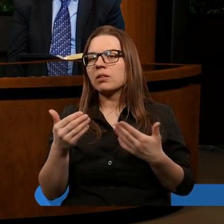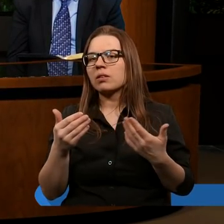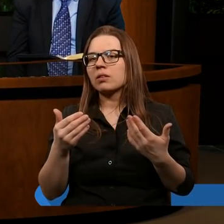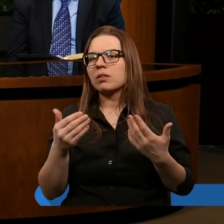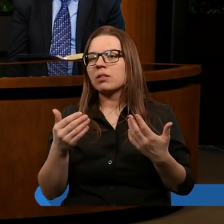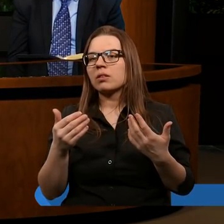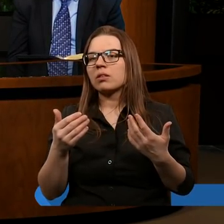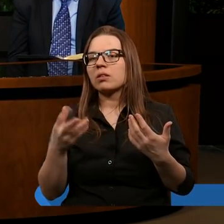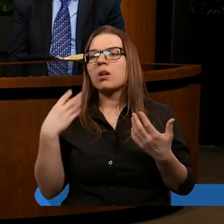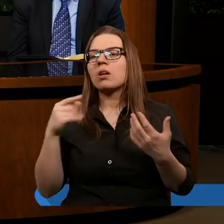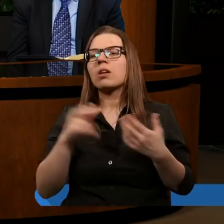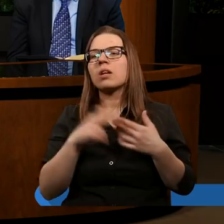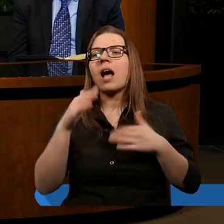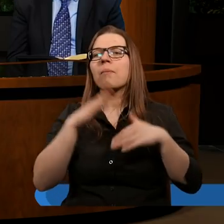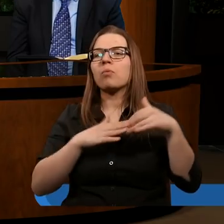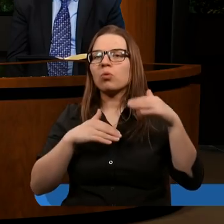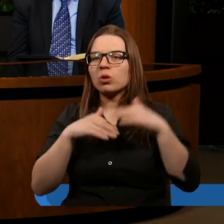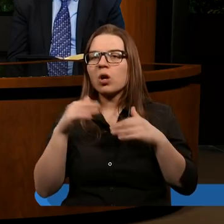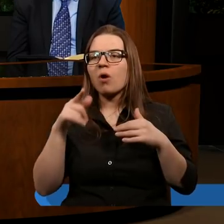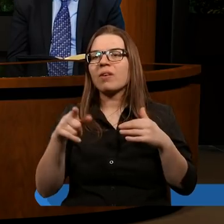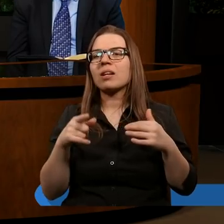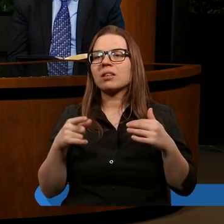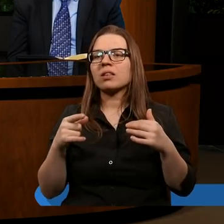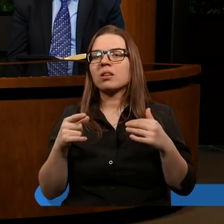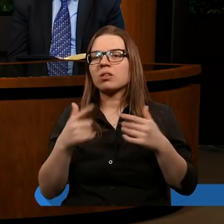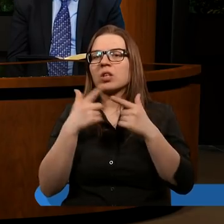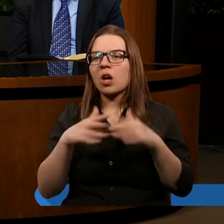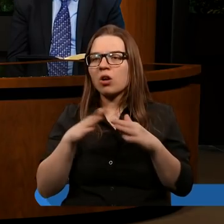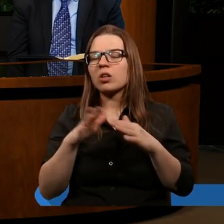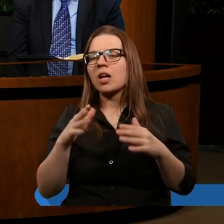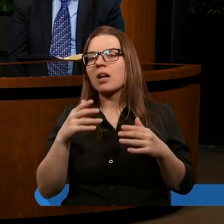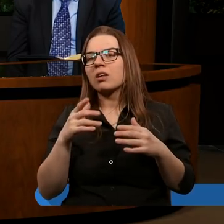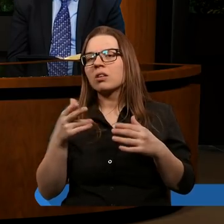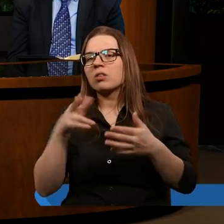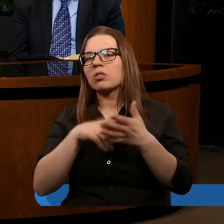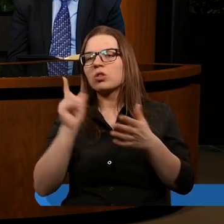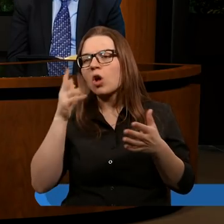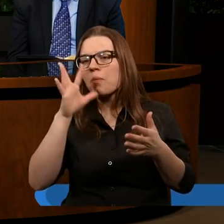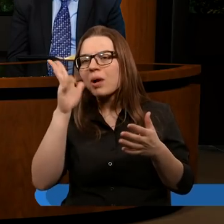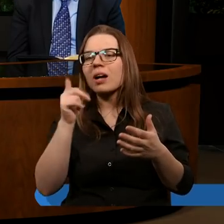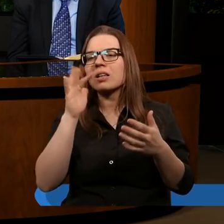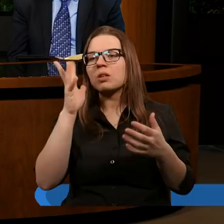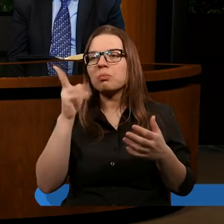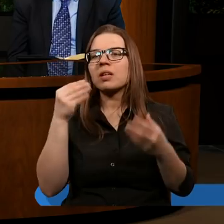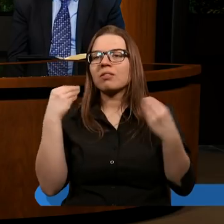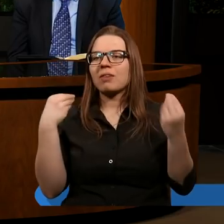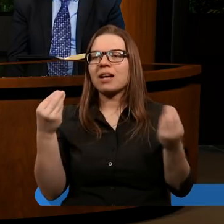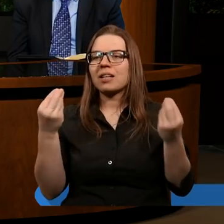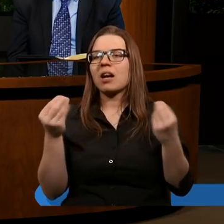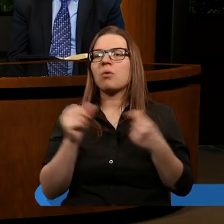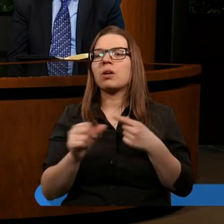dostało na budowę bazylik. Kościoły zaczynają być coraz piękniejsze, wspaniałe.